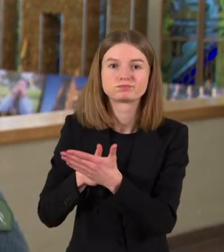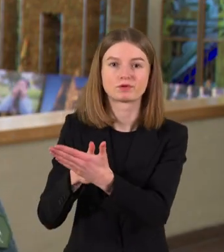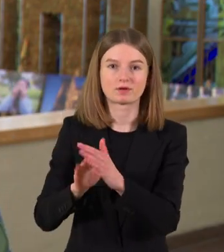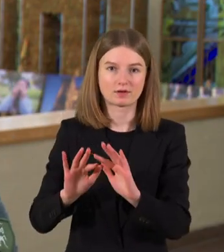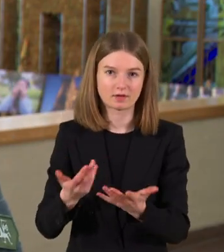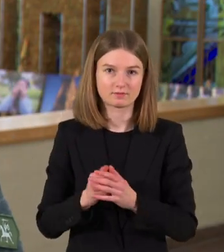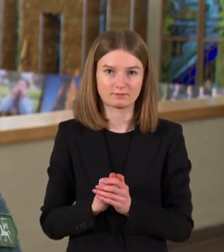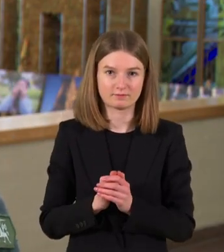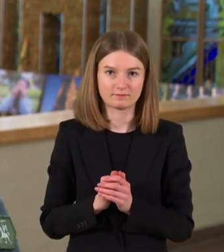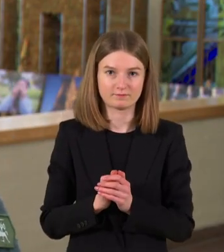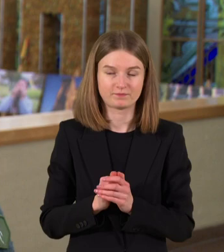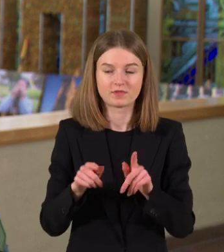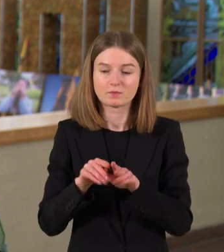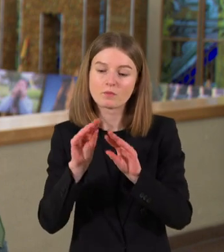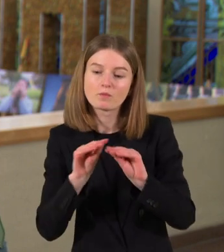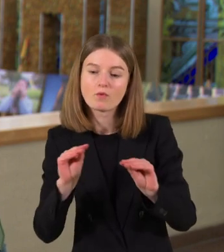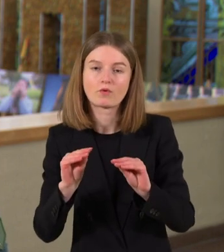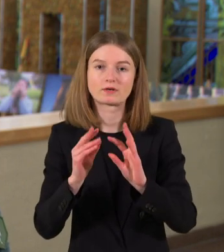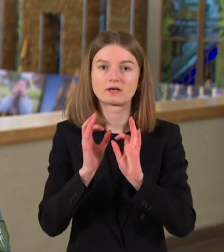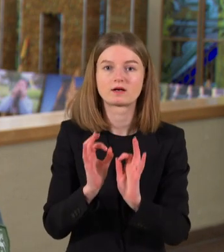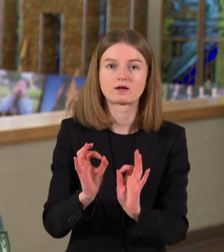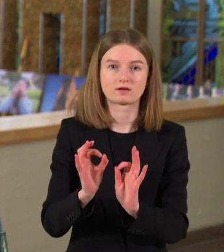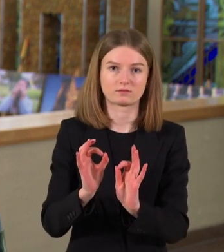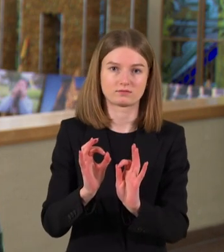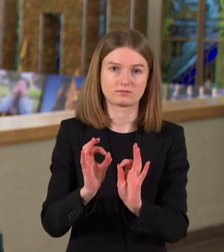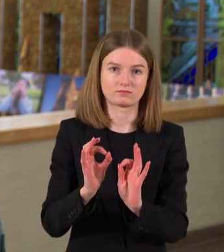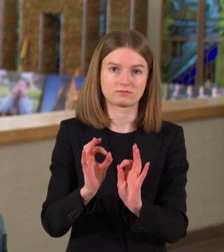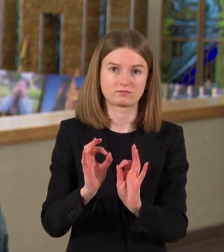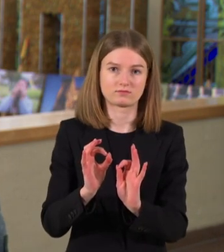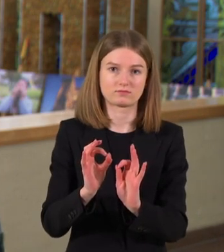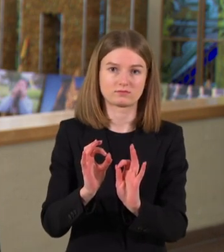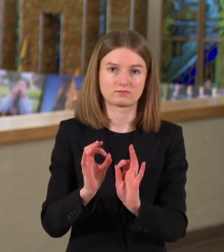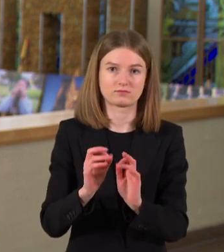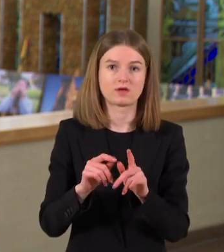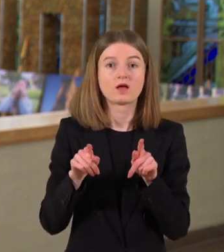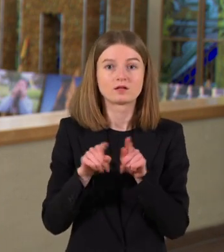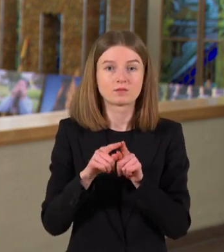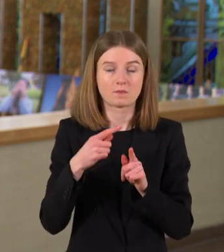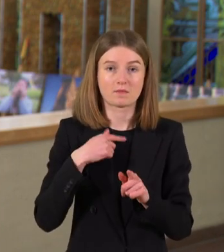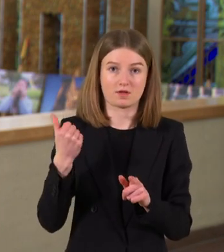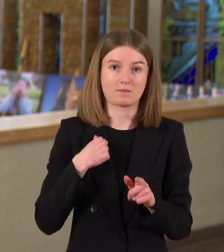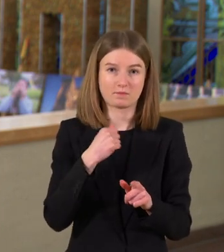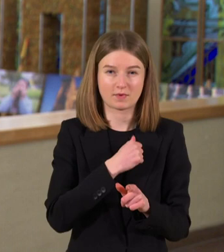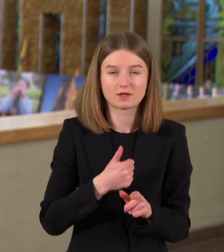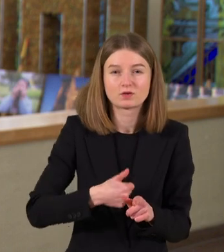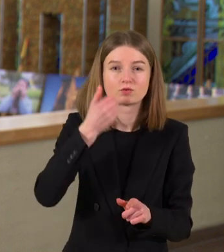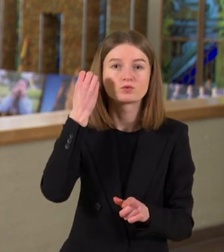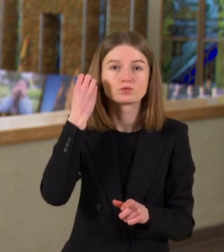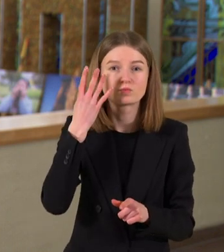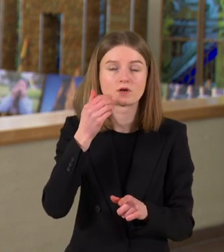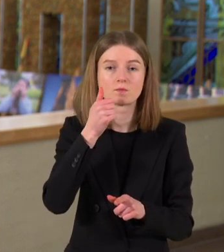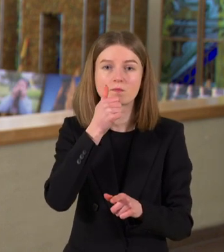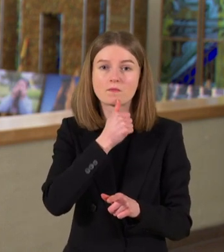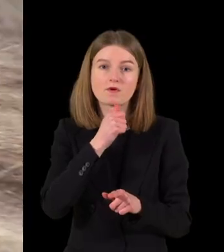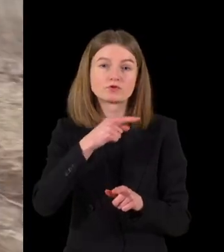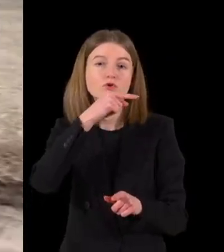tiesiog galima prasidėti ten su mokymais, su pradėti, darbiu to, kad mes patys geriau suprastamame, kaip karauti